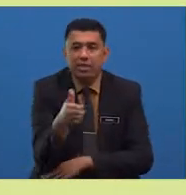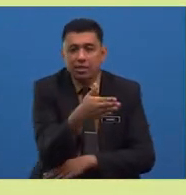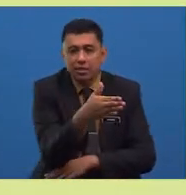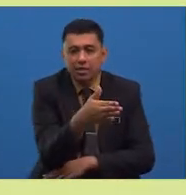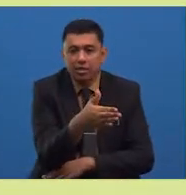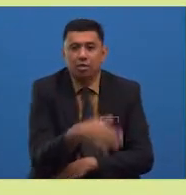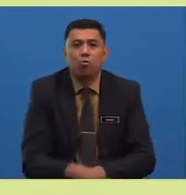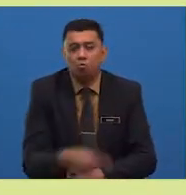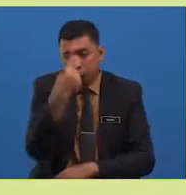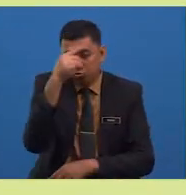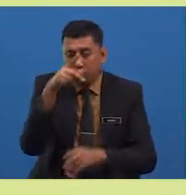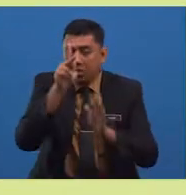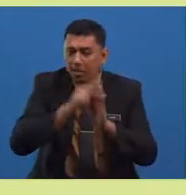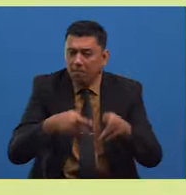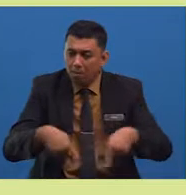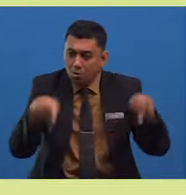mereka.